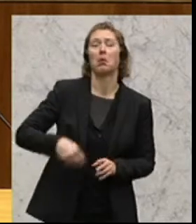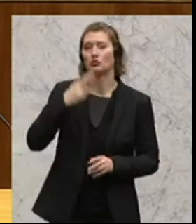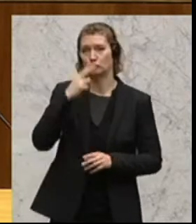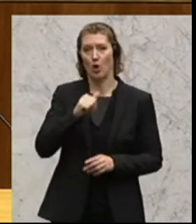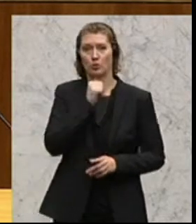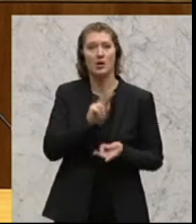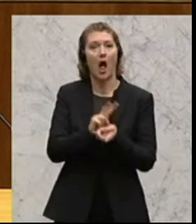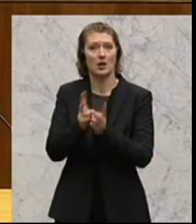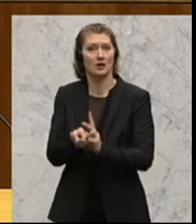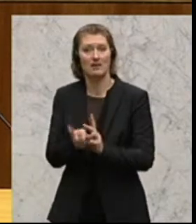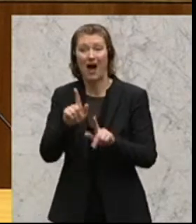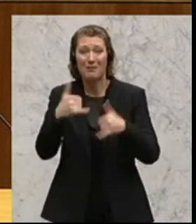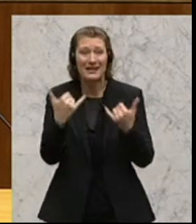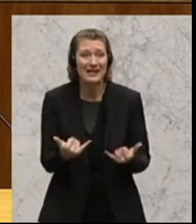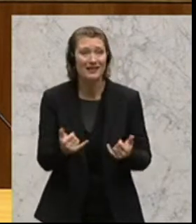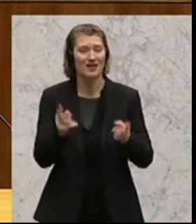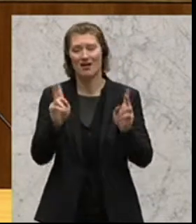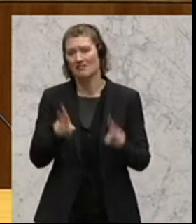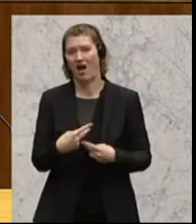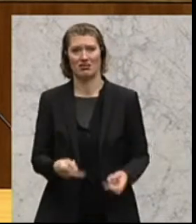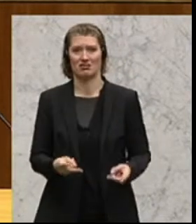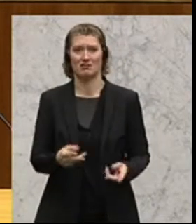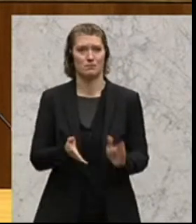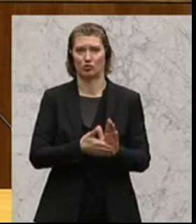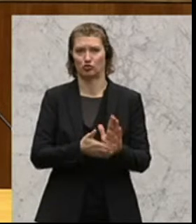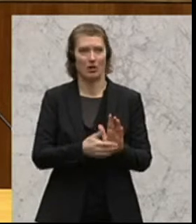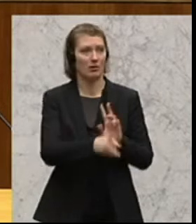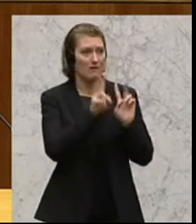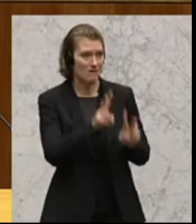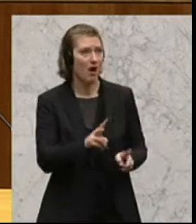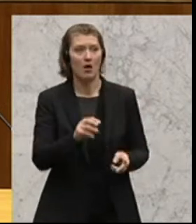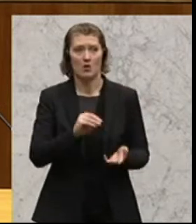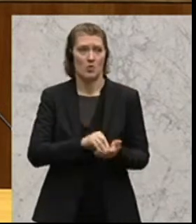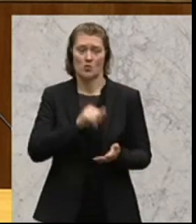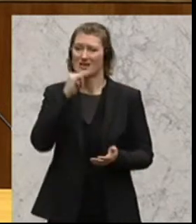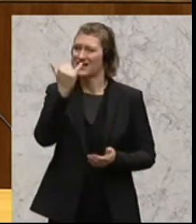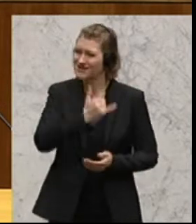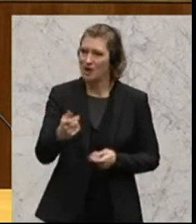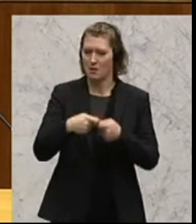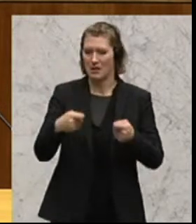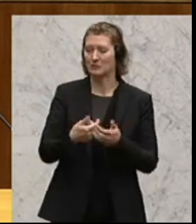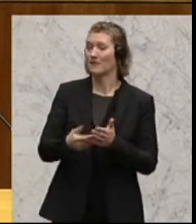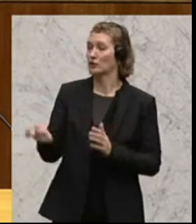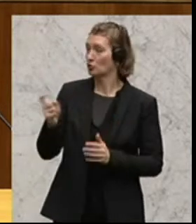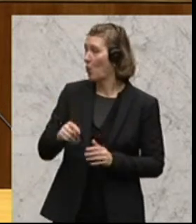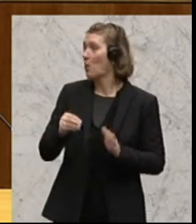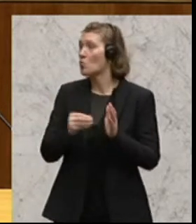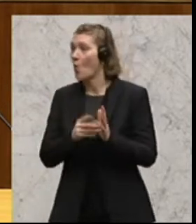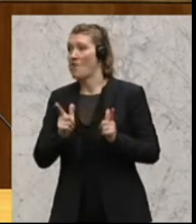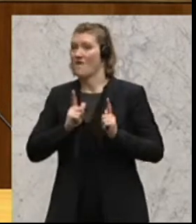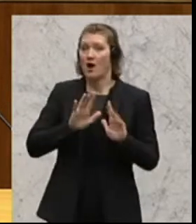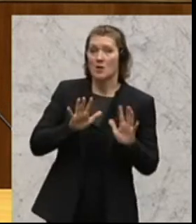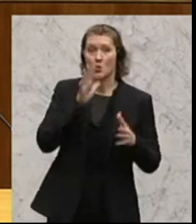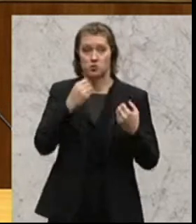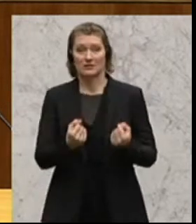anschaut. Aber ich kann zum derzeitigen Zeitpunkt das nicht bestätigen, sondern es ist im Moment jede Maßnahme, die zu setzen ist, noch spekulativ.